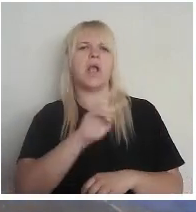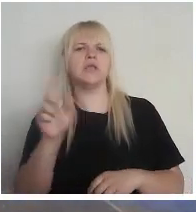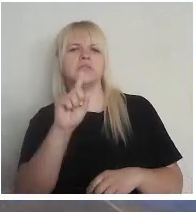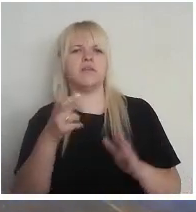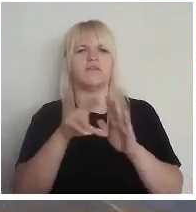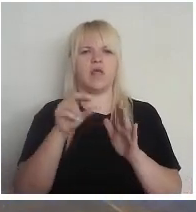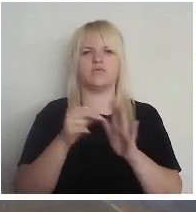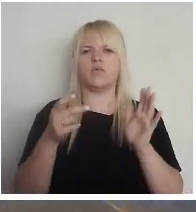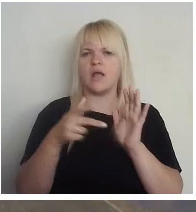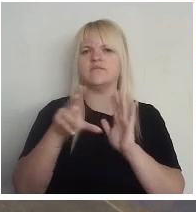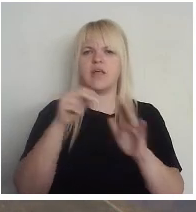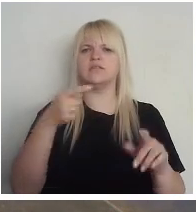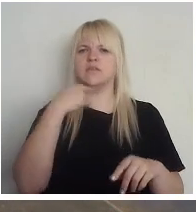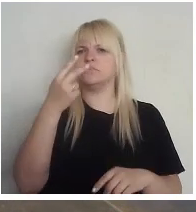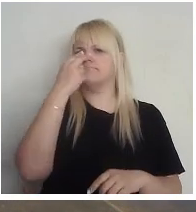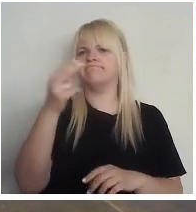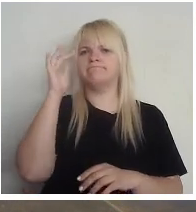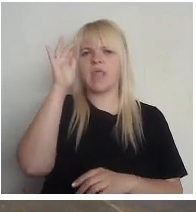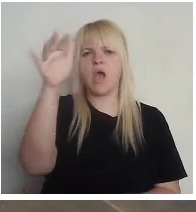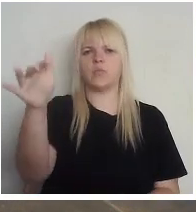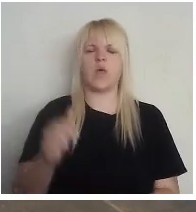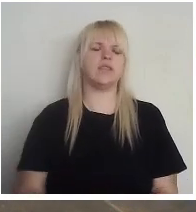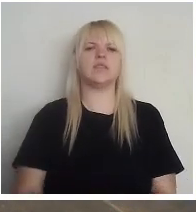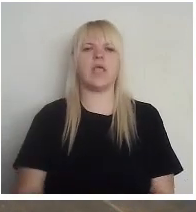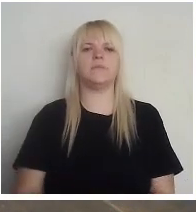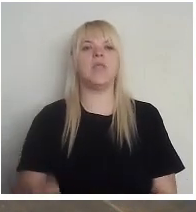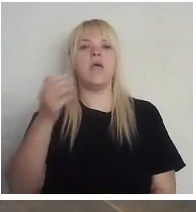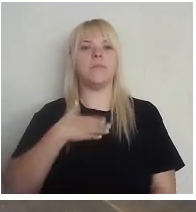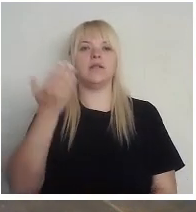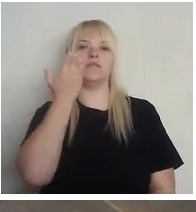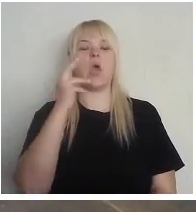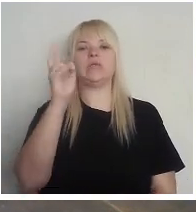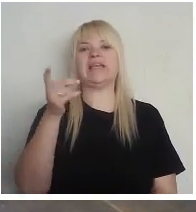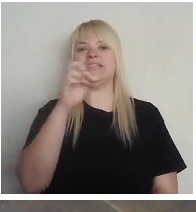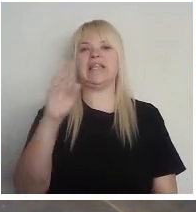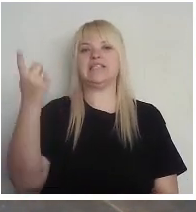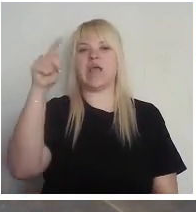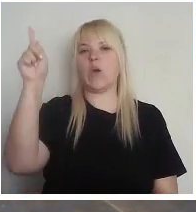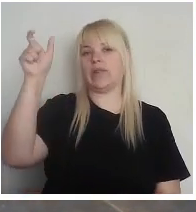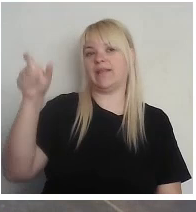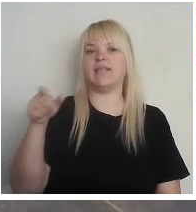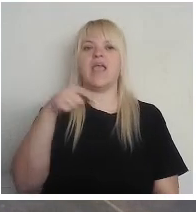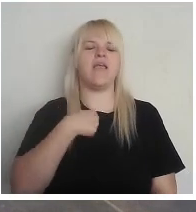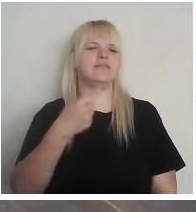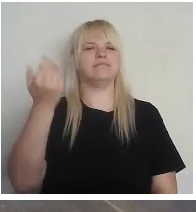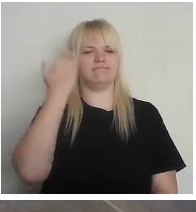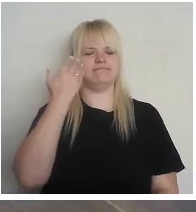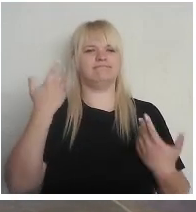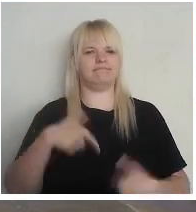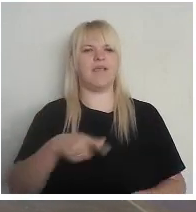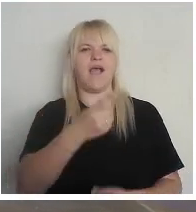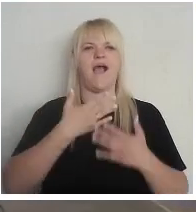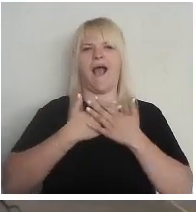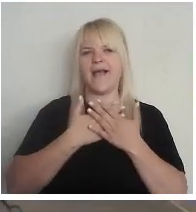vēlēšanas gribam saskatīt nākotnē? Mans vārds ir Kristīna Saulīte. Es sevi uzskatu par aktīvu